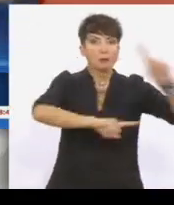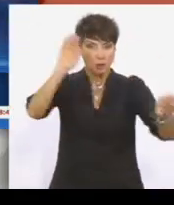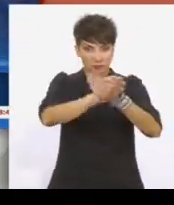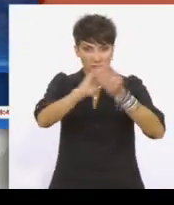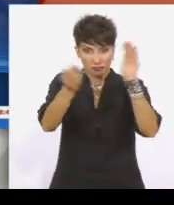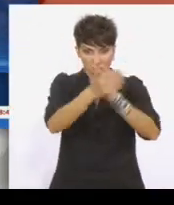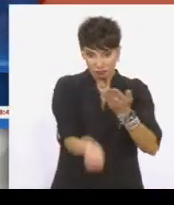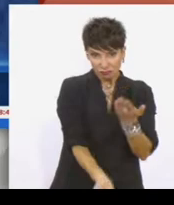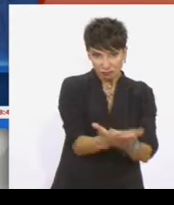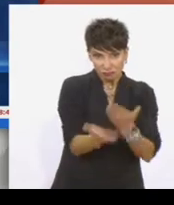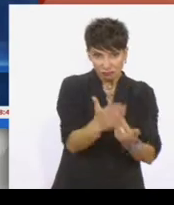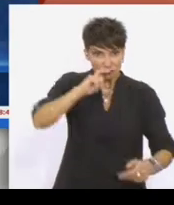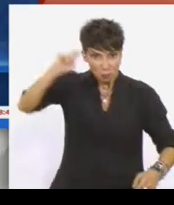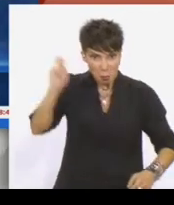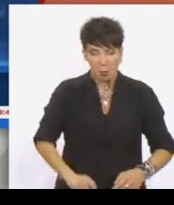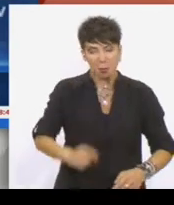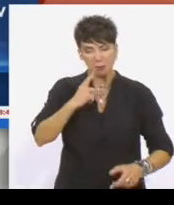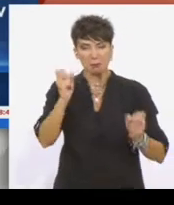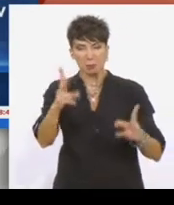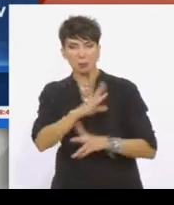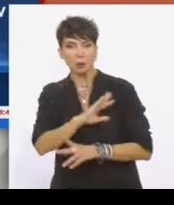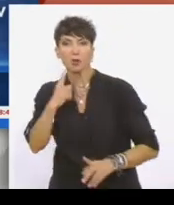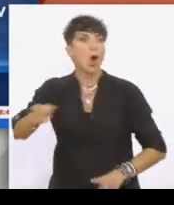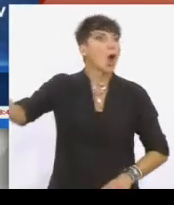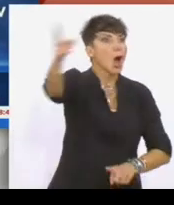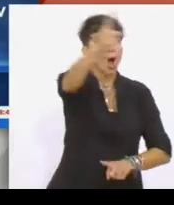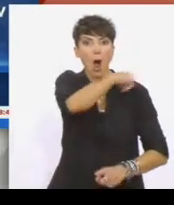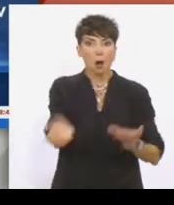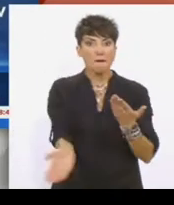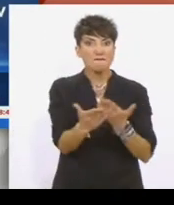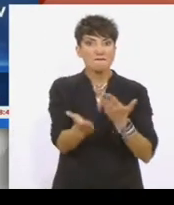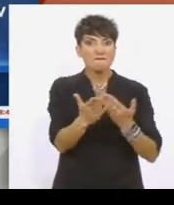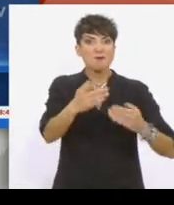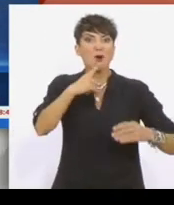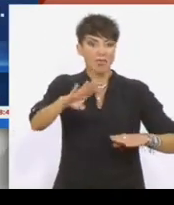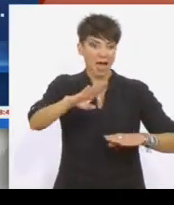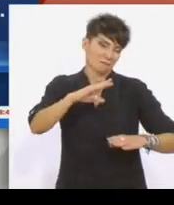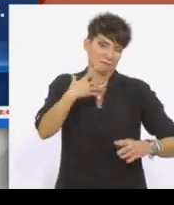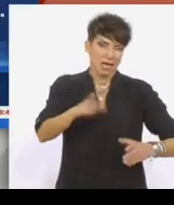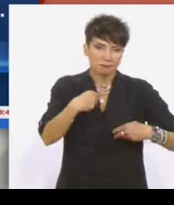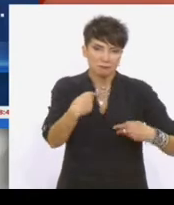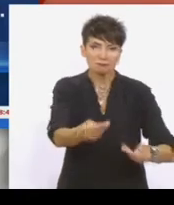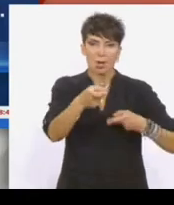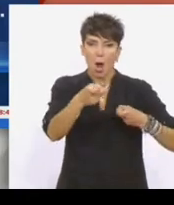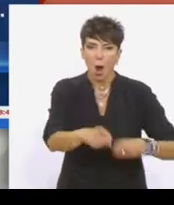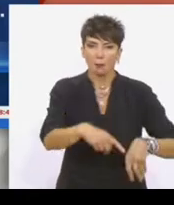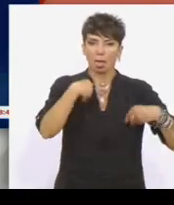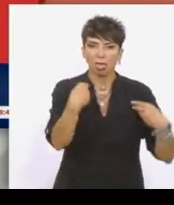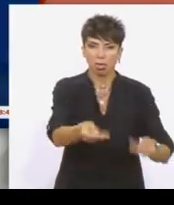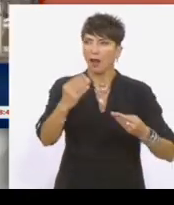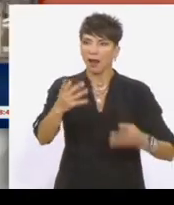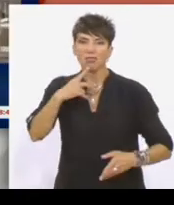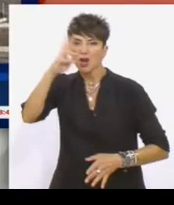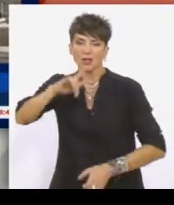Η Ρωσία μπορεί να χτυπήσει στρατιωτικούς στόχους στο έδαφος εκείνων των χωρών του ΝΑΤΟ που προμηθεύουν όπλα στο καθεστώς του Κιέβου.